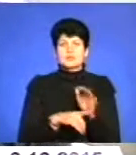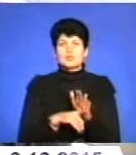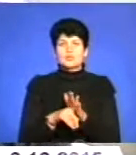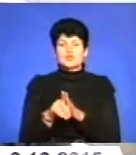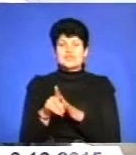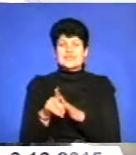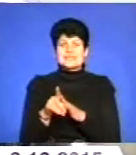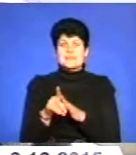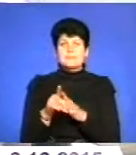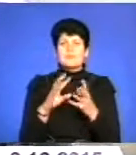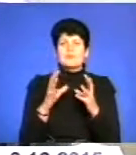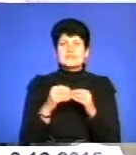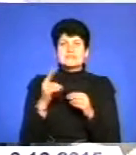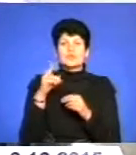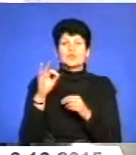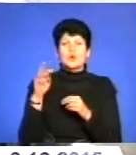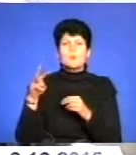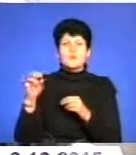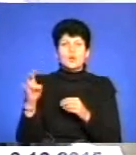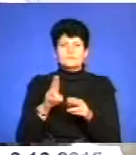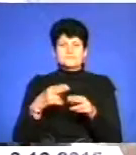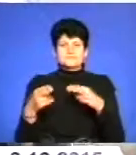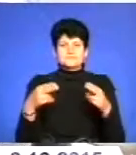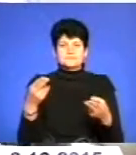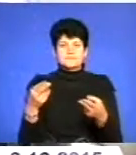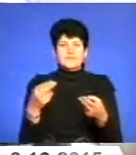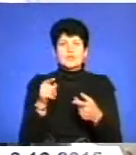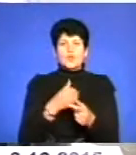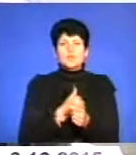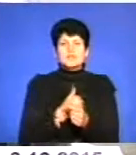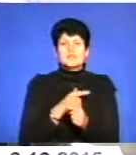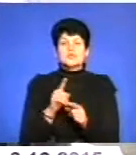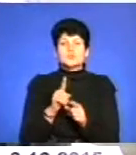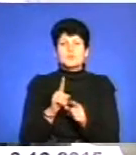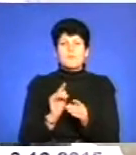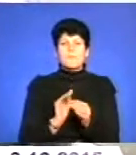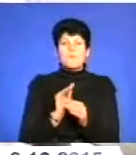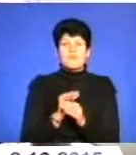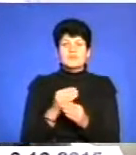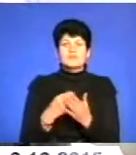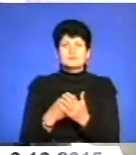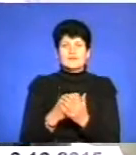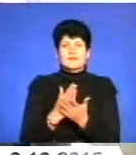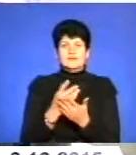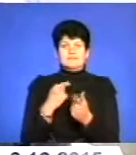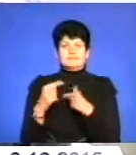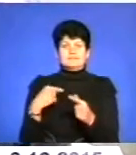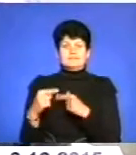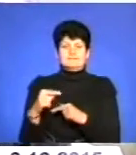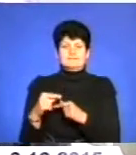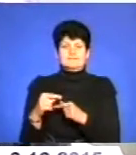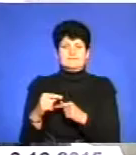принцип доміно. Тобто вони хотіли, щоб поповнити бюджет, а вийде навпаки, як завжди.